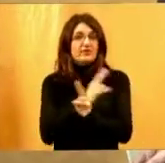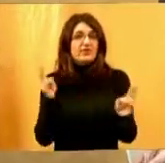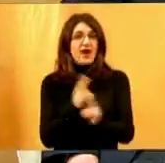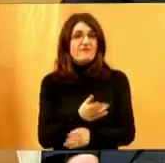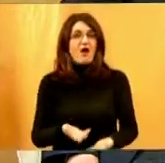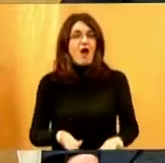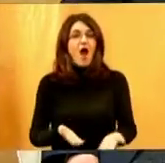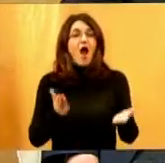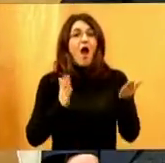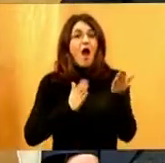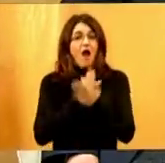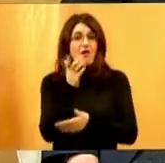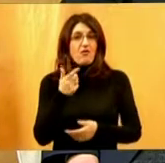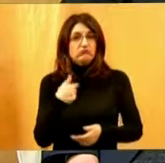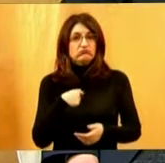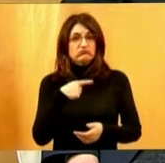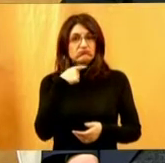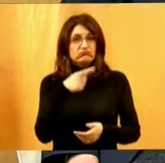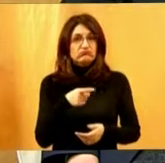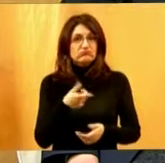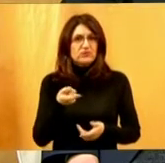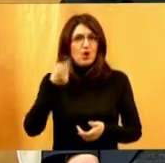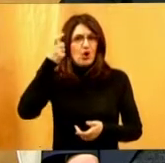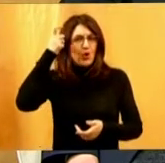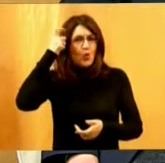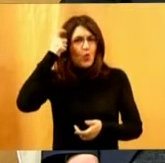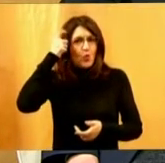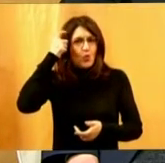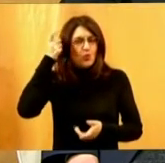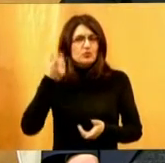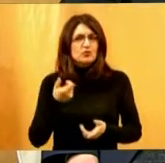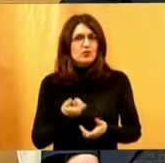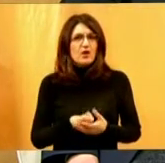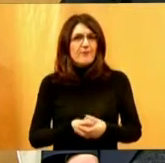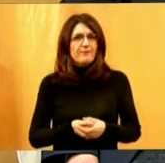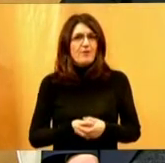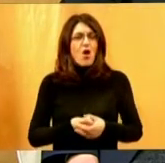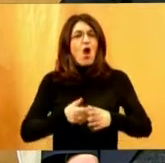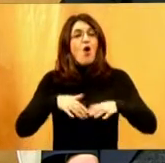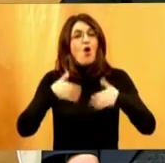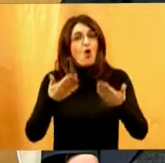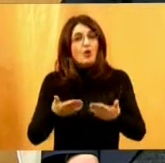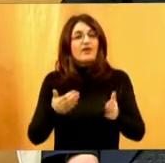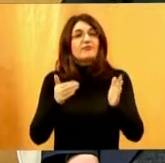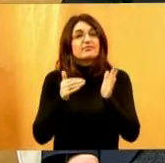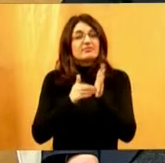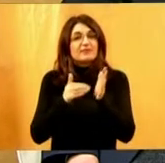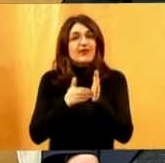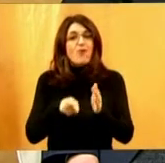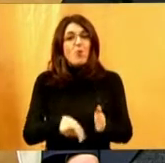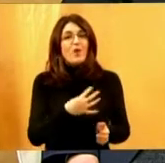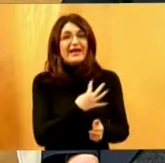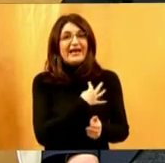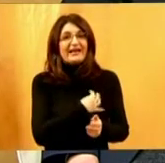ako ćemo mi govoriti o kinološkoj kulturi, onda bi bilo izvrsno kada bismo i u